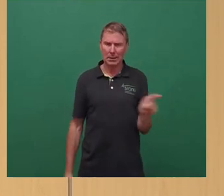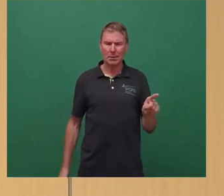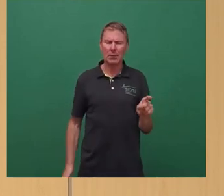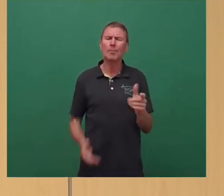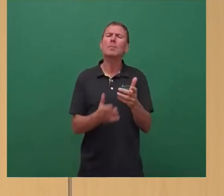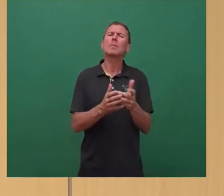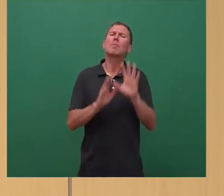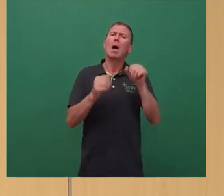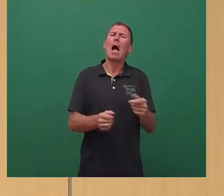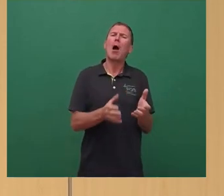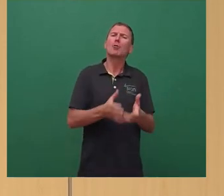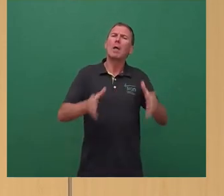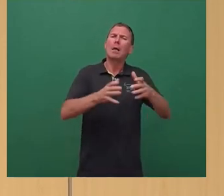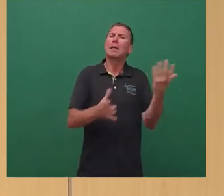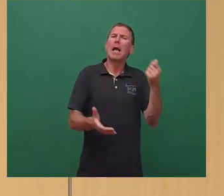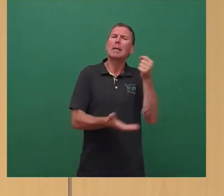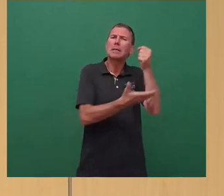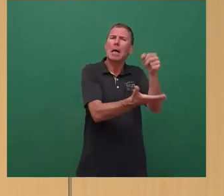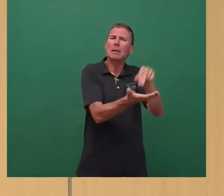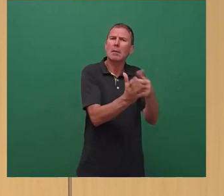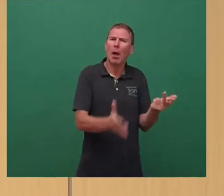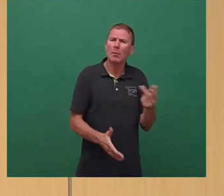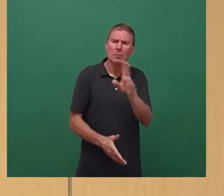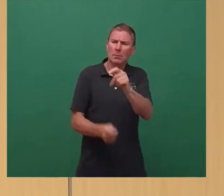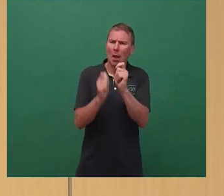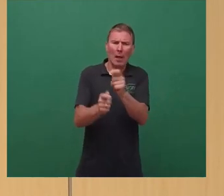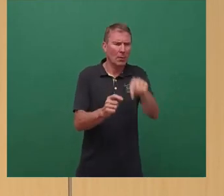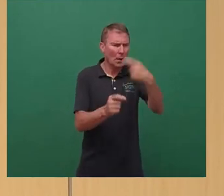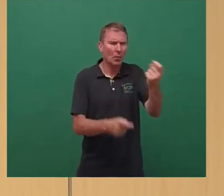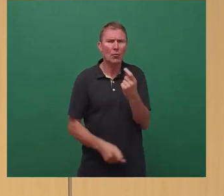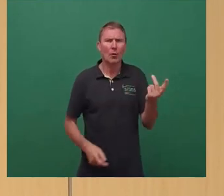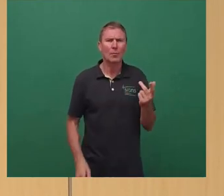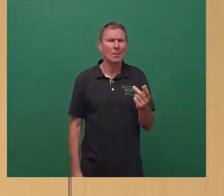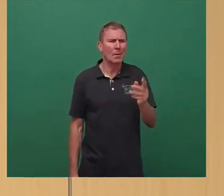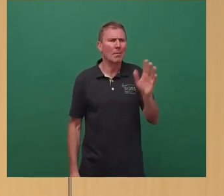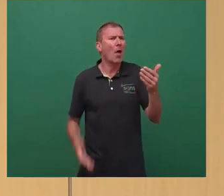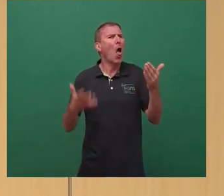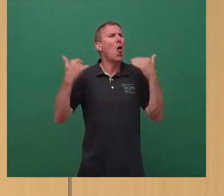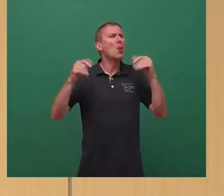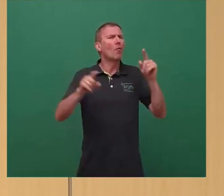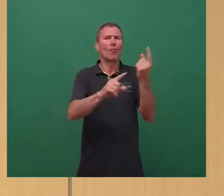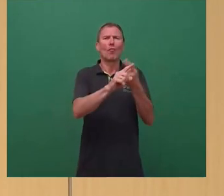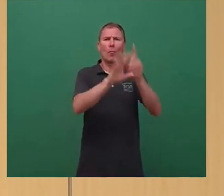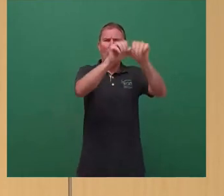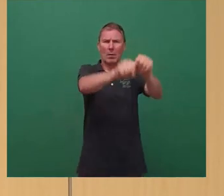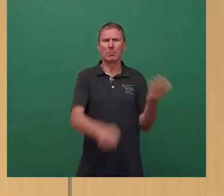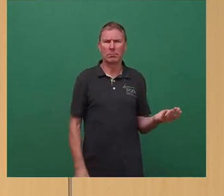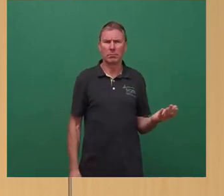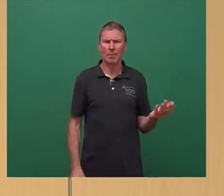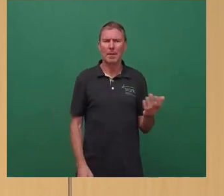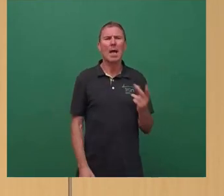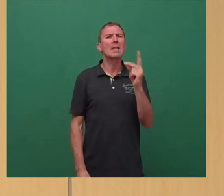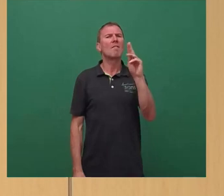eingestellt ist, habe ich schon gesagt, also ist auch Ihr Antrag, der danach kommt, eine völlige Luftbuchung. Die DVB muss genauso ihre